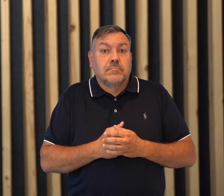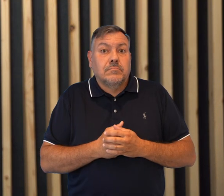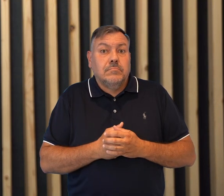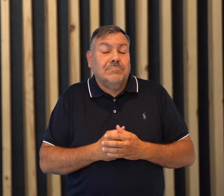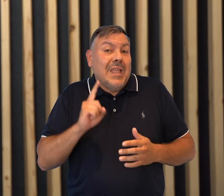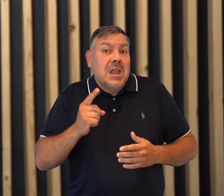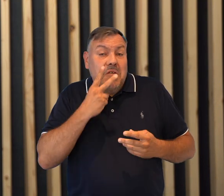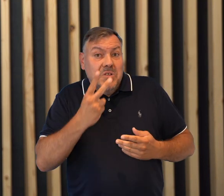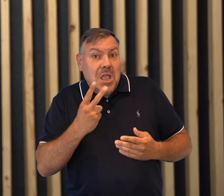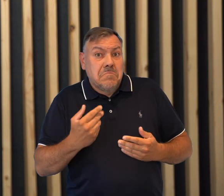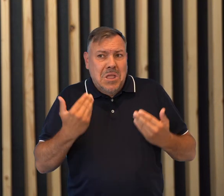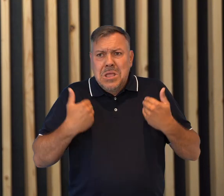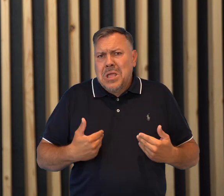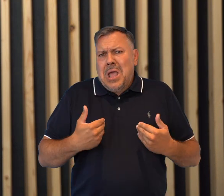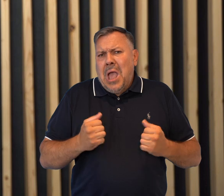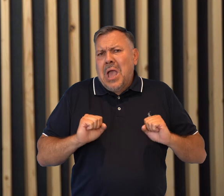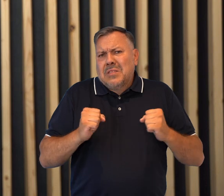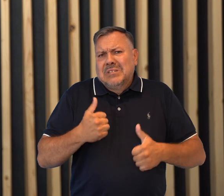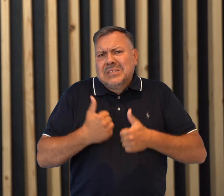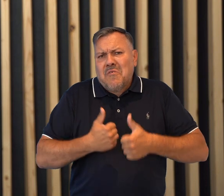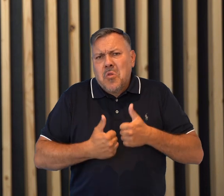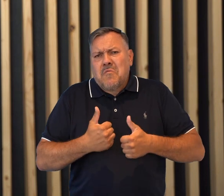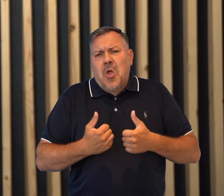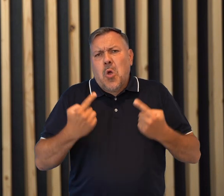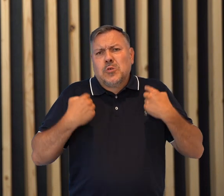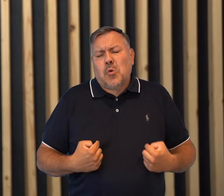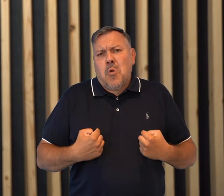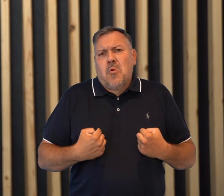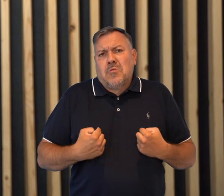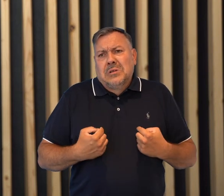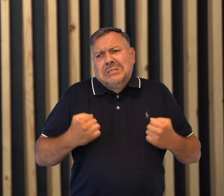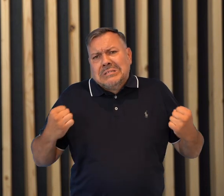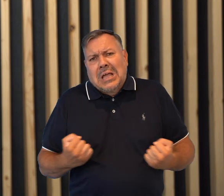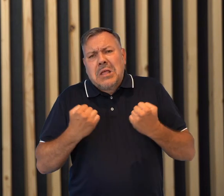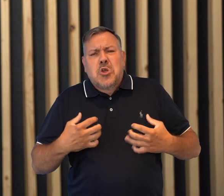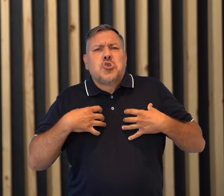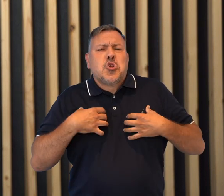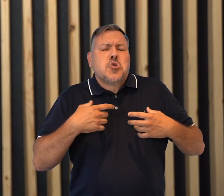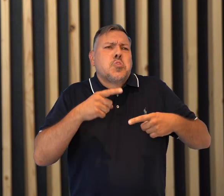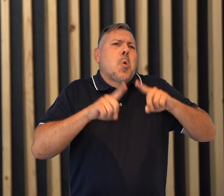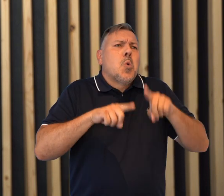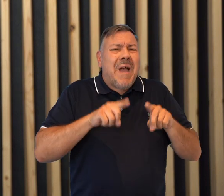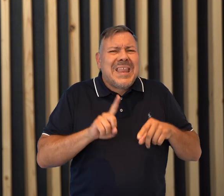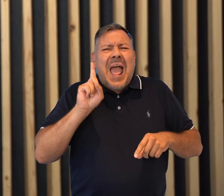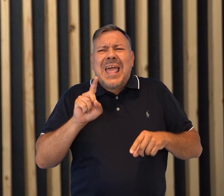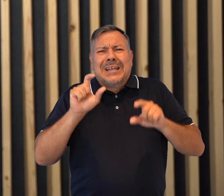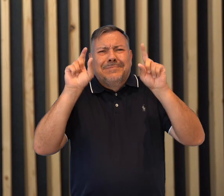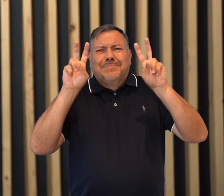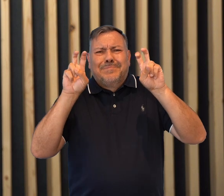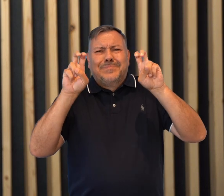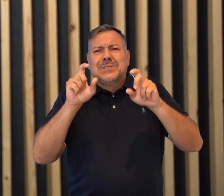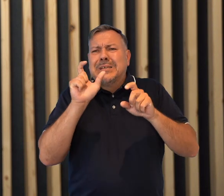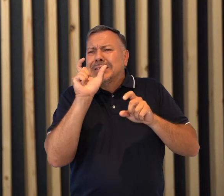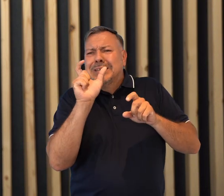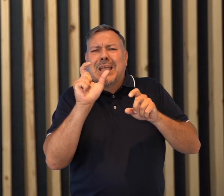siatkówki, ale jak widać jestem osobą aktywną, zawodową osobą, która stara się żyć, nazwijmy to normalnie, chociaż nie za